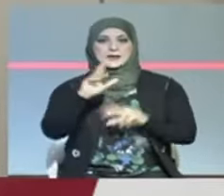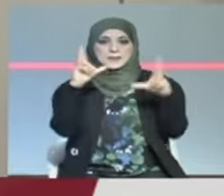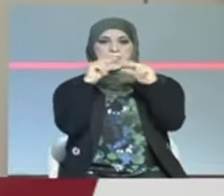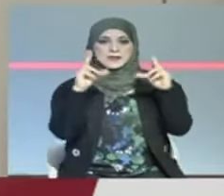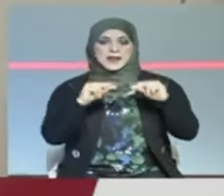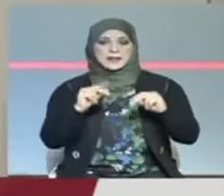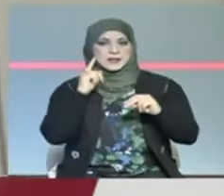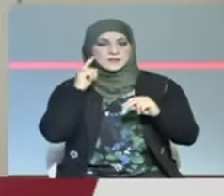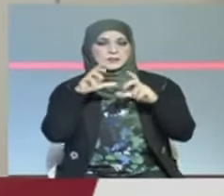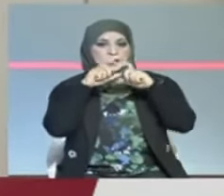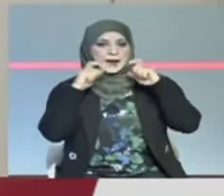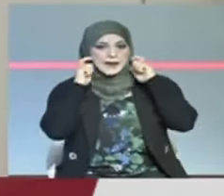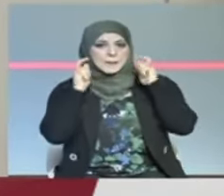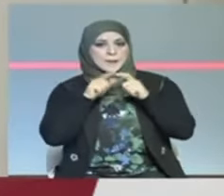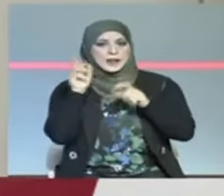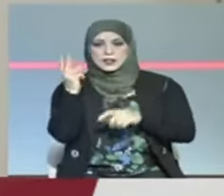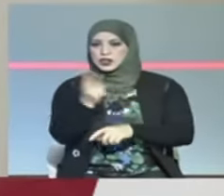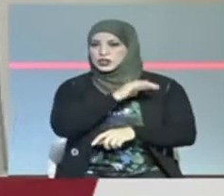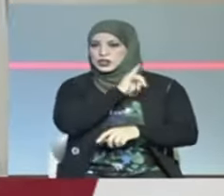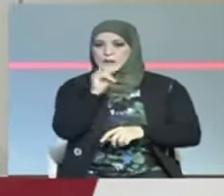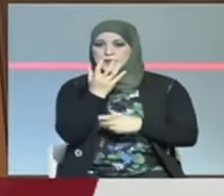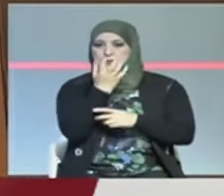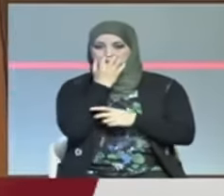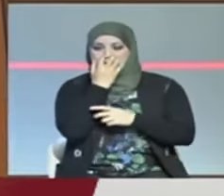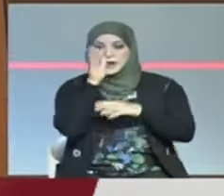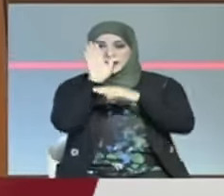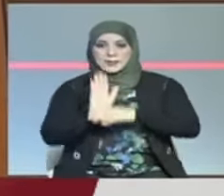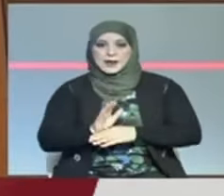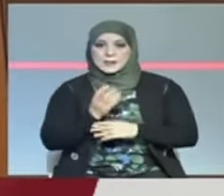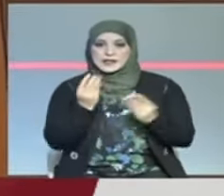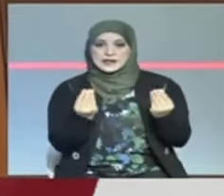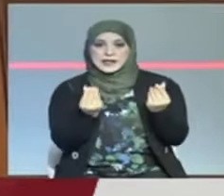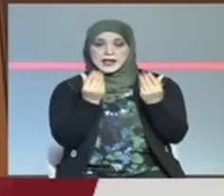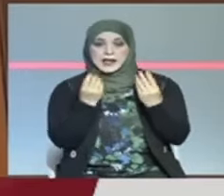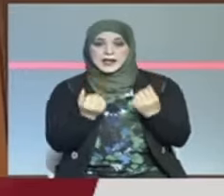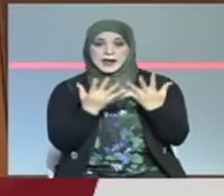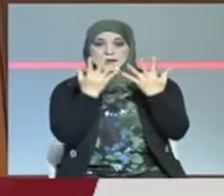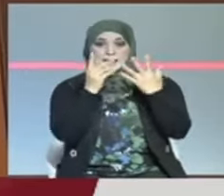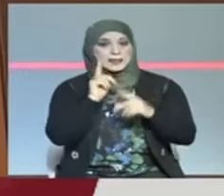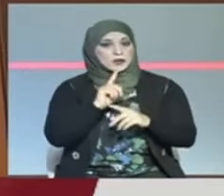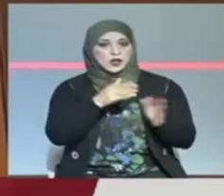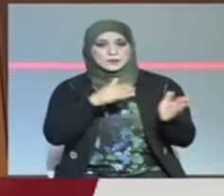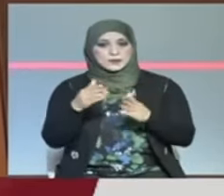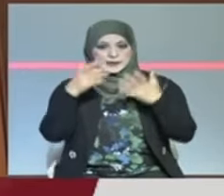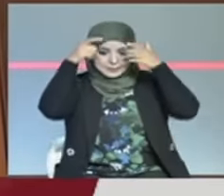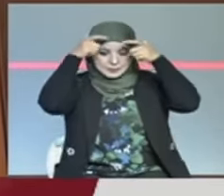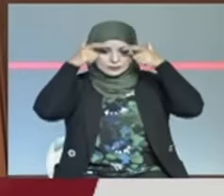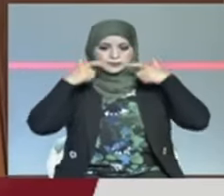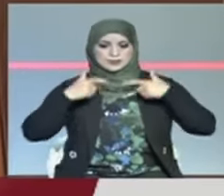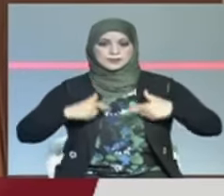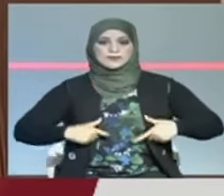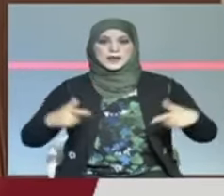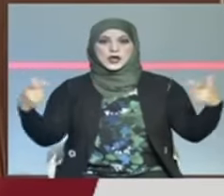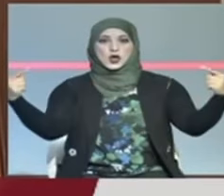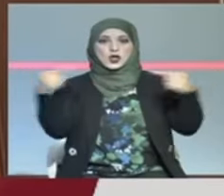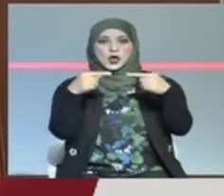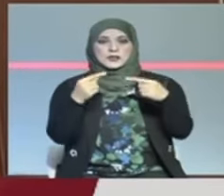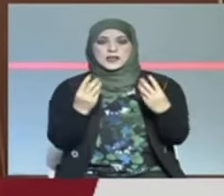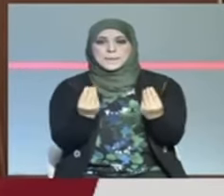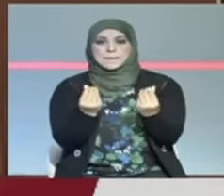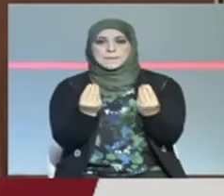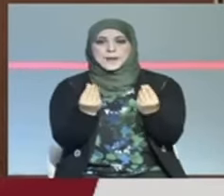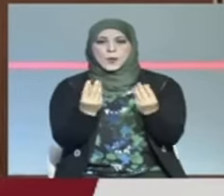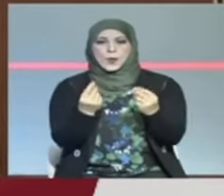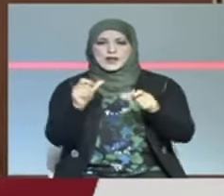الكمامات العادية لا تحمي ذد الغازات يجب يلبس كومبينيزون اللي هي ضد المواد الكيميائية بس